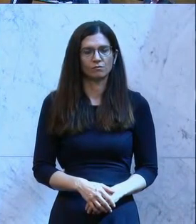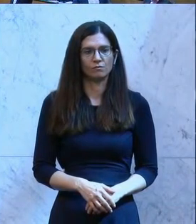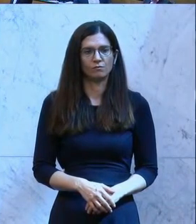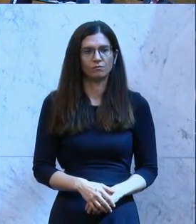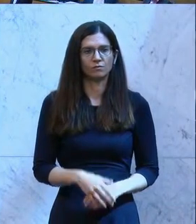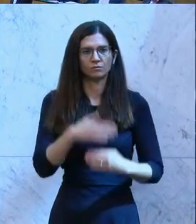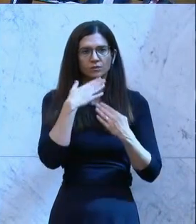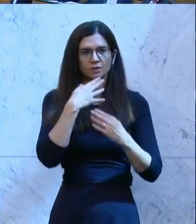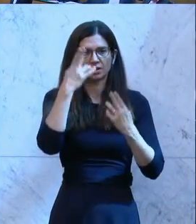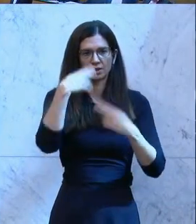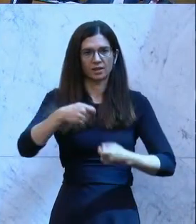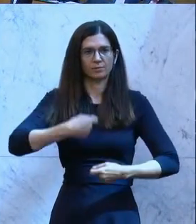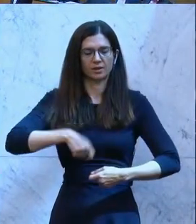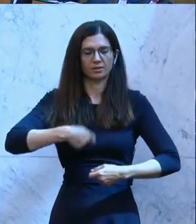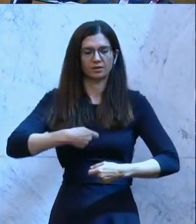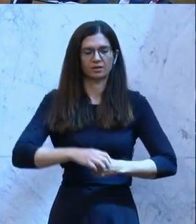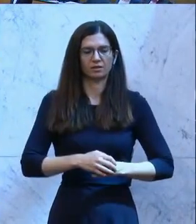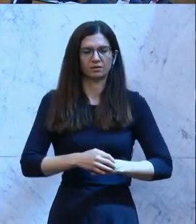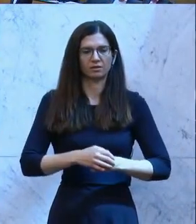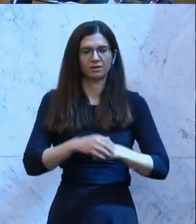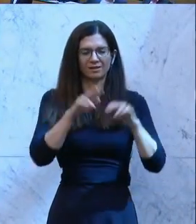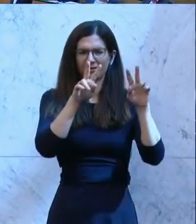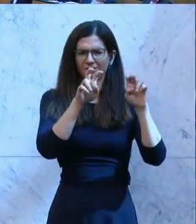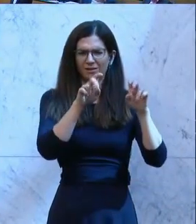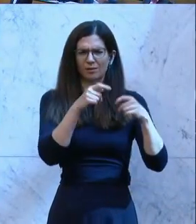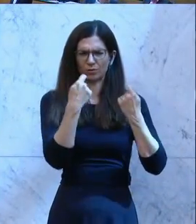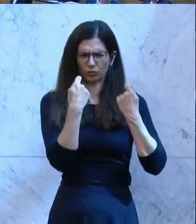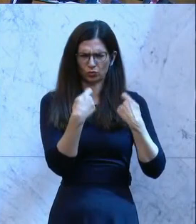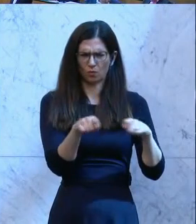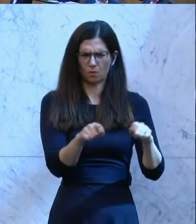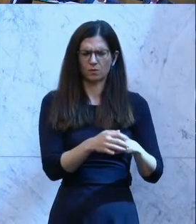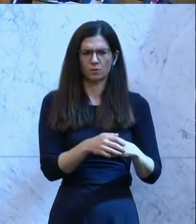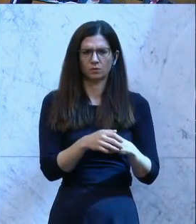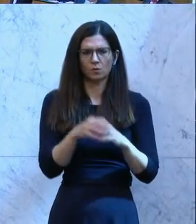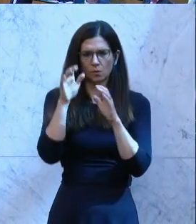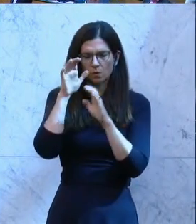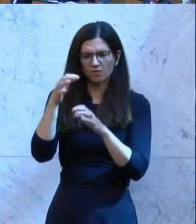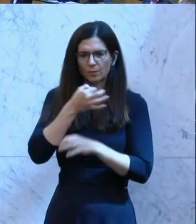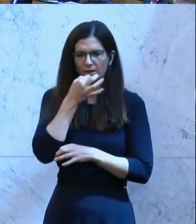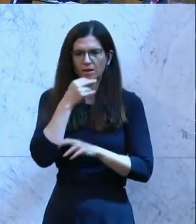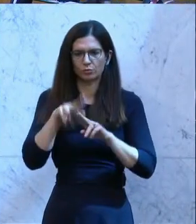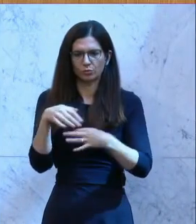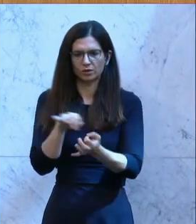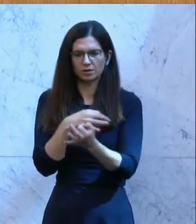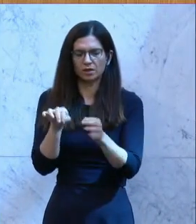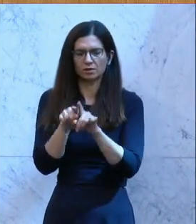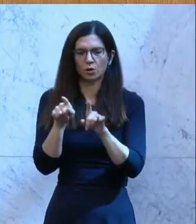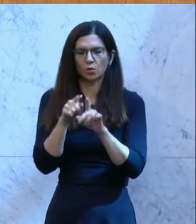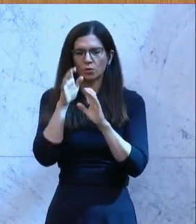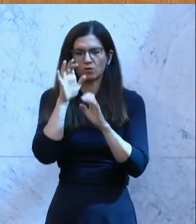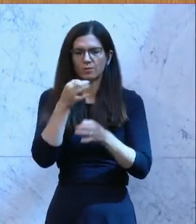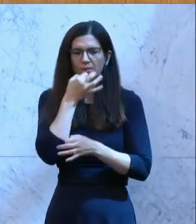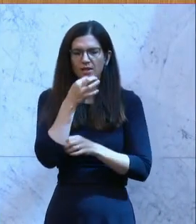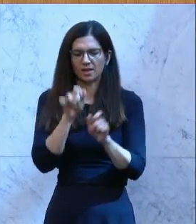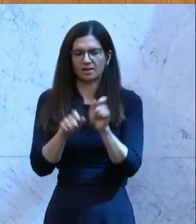Danke, Präsident. Thema Teuerung. Die ÖVP-Redner, der Bundeskanzler und auch die ÖVP-Redner